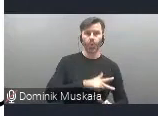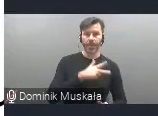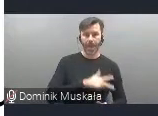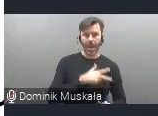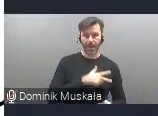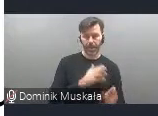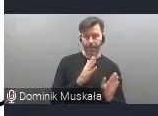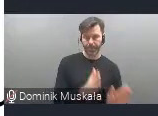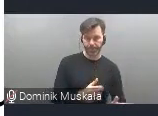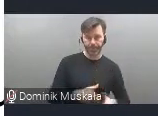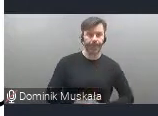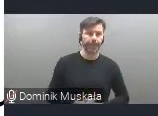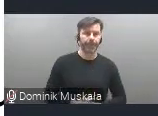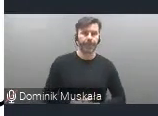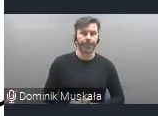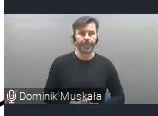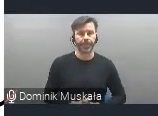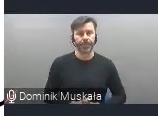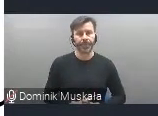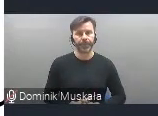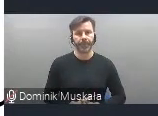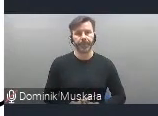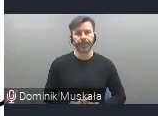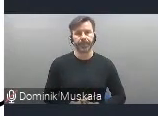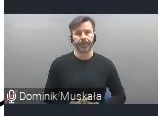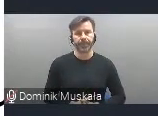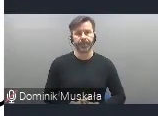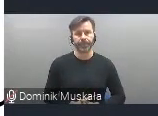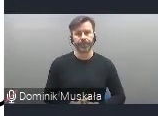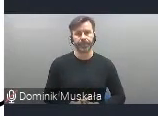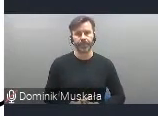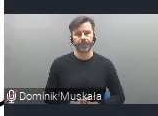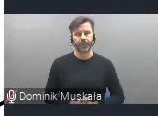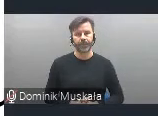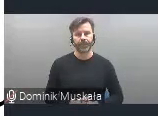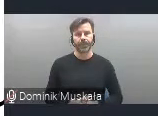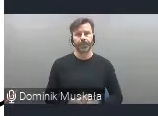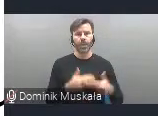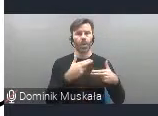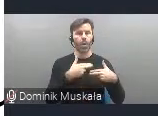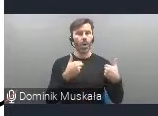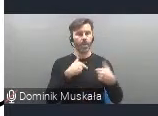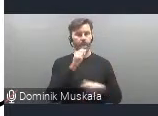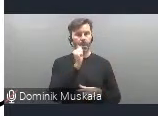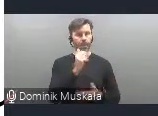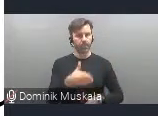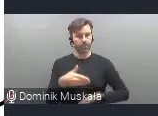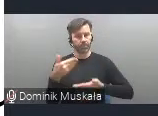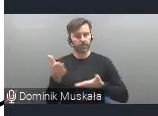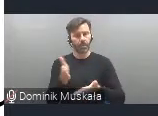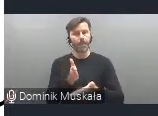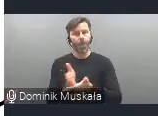będą włączone. Także jest, Komisja Europejska ma zapewnić pomoc techniczną dla wsparcia